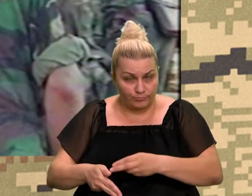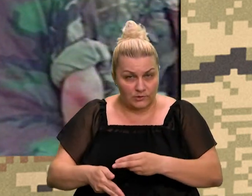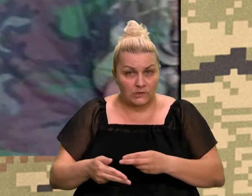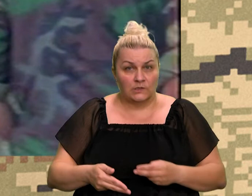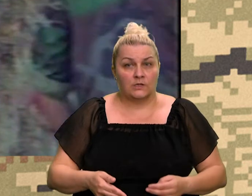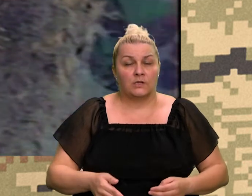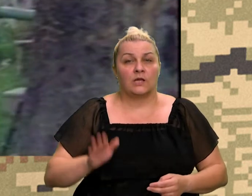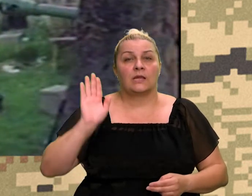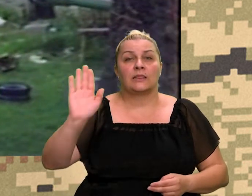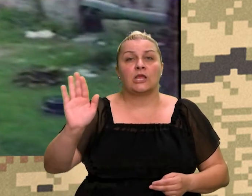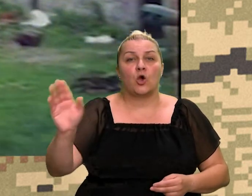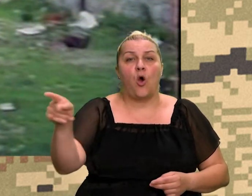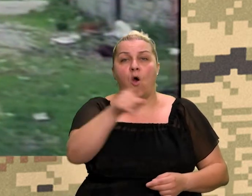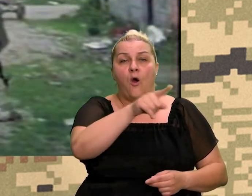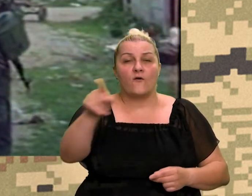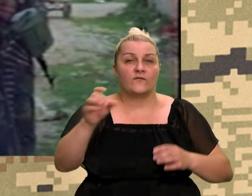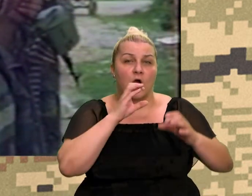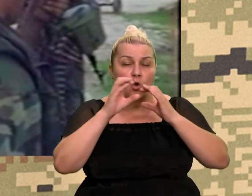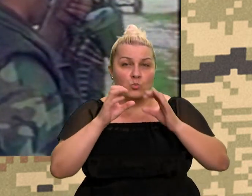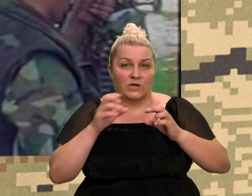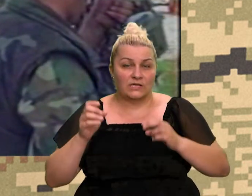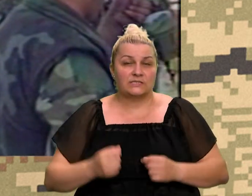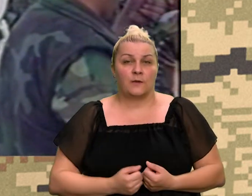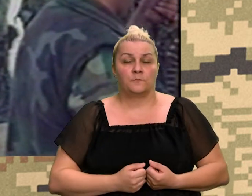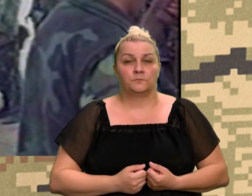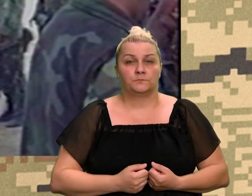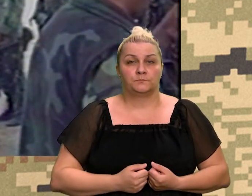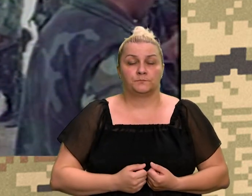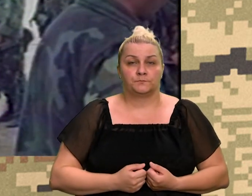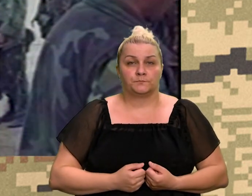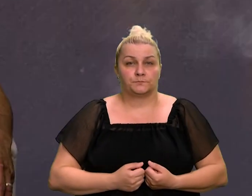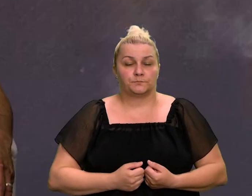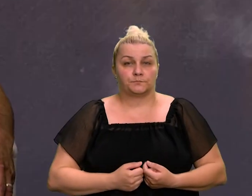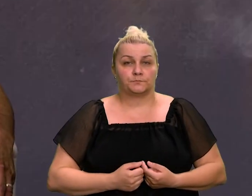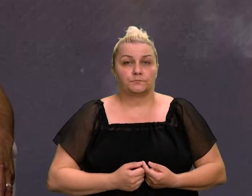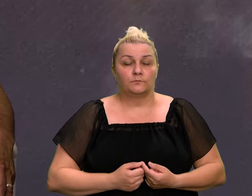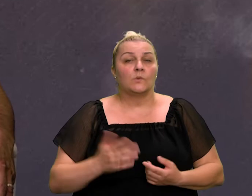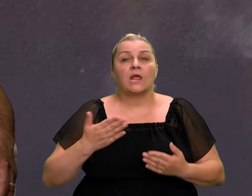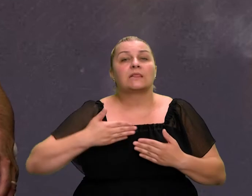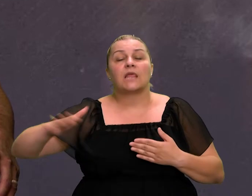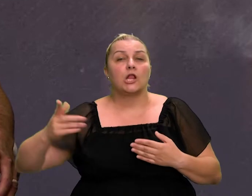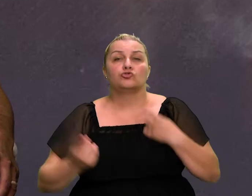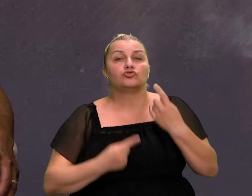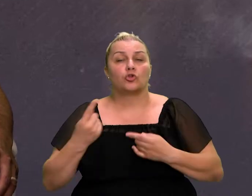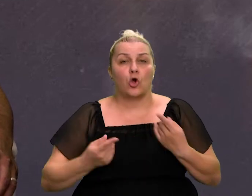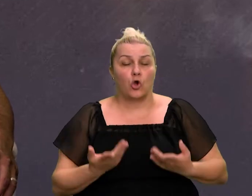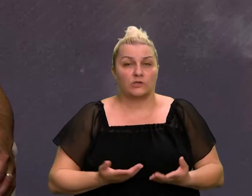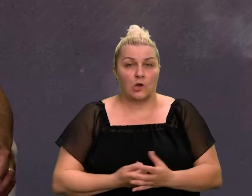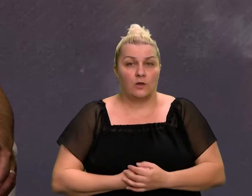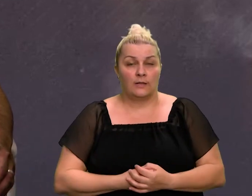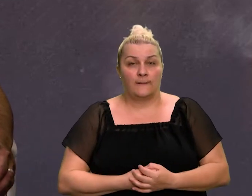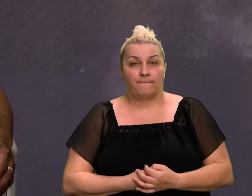njihovih poslobi, njihovih, kako oni kažu, jedinica. E sad, što se dalje događa na terenu? Znači,